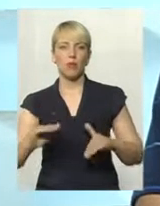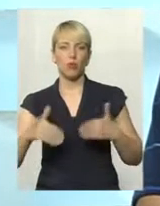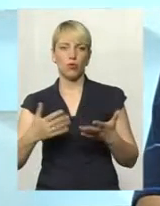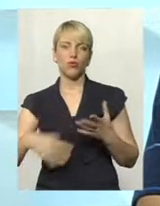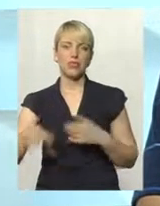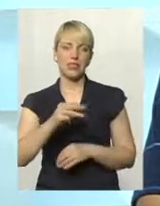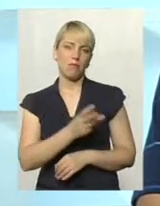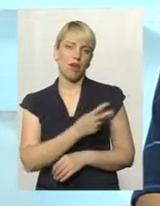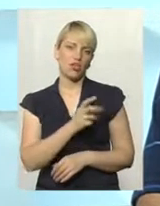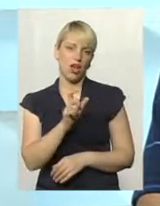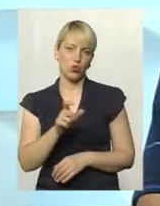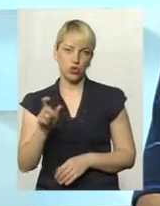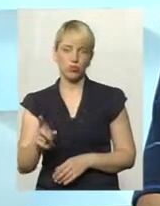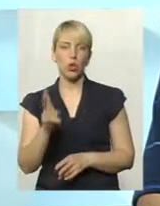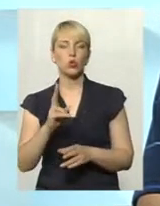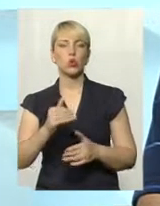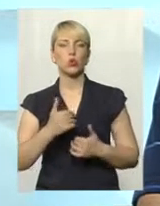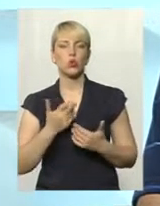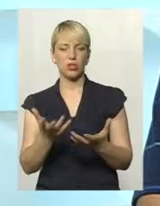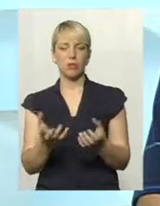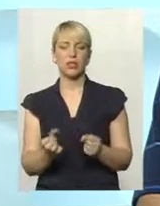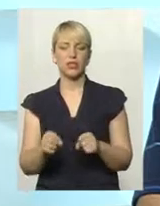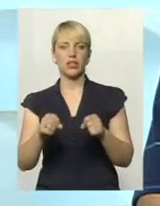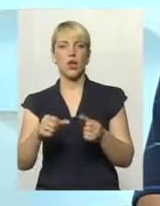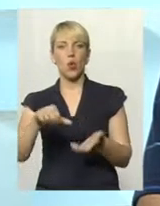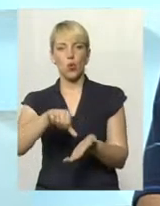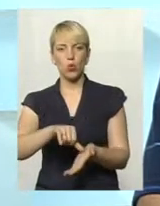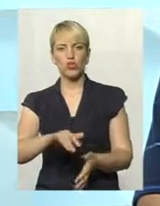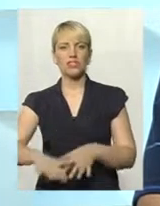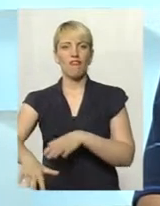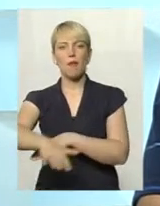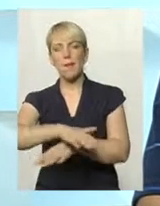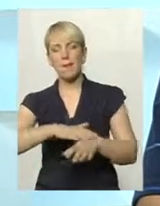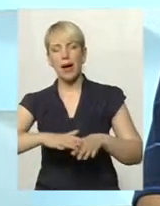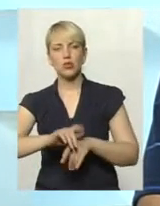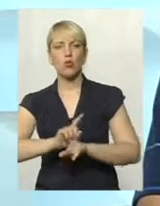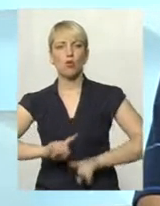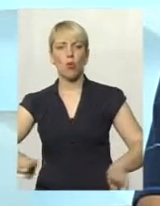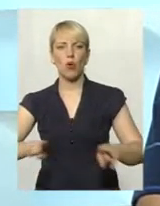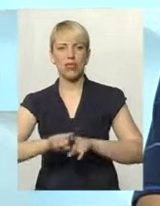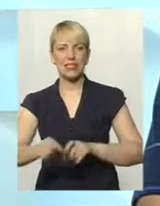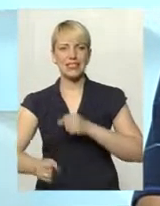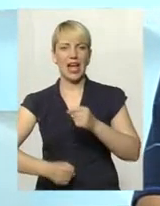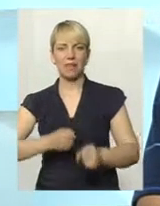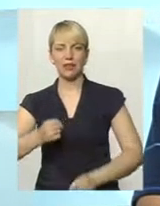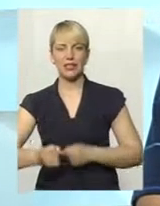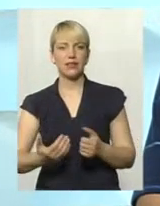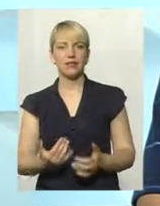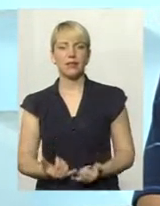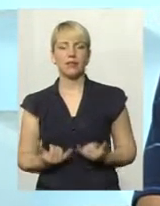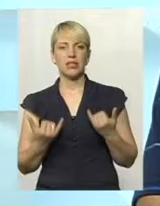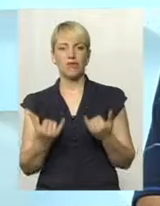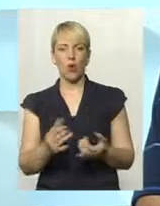всім, бажаючим, хто хоче прийняти участь в масовому пропагандистському забігу, який присвячений